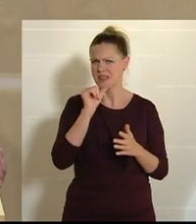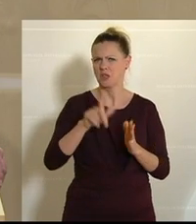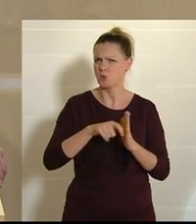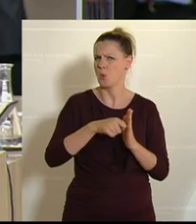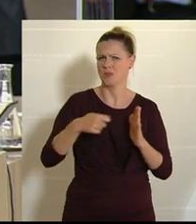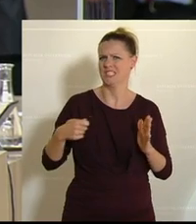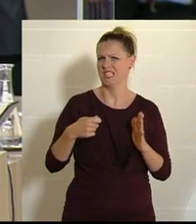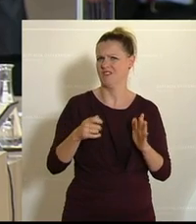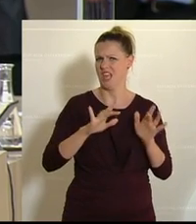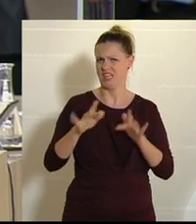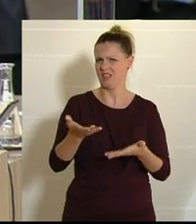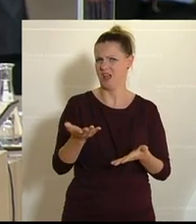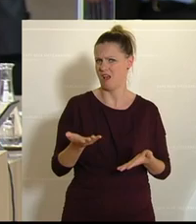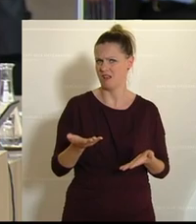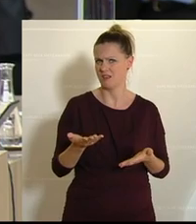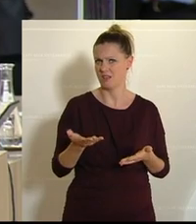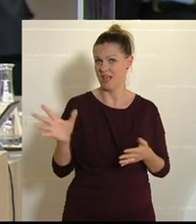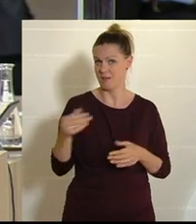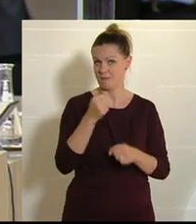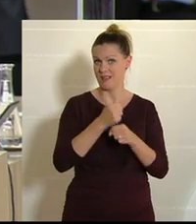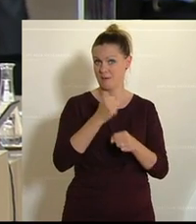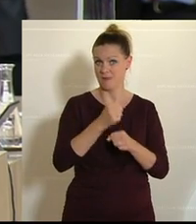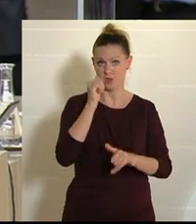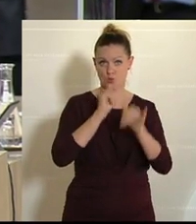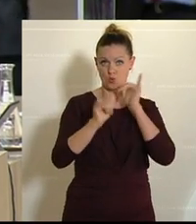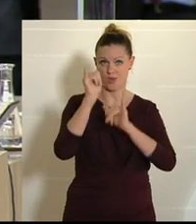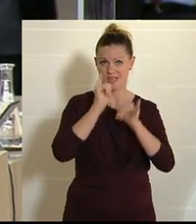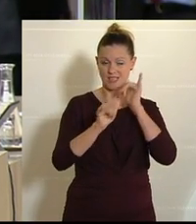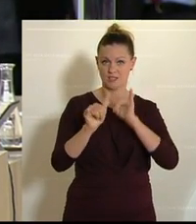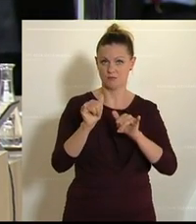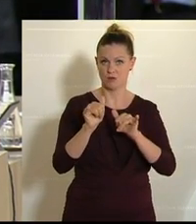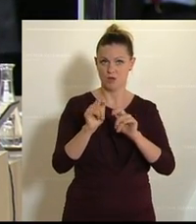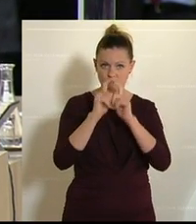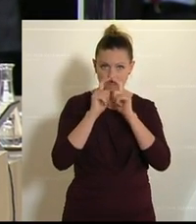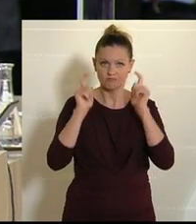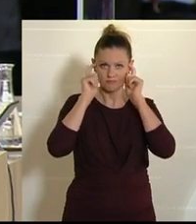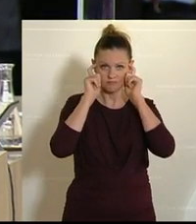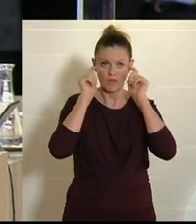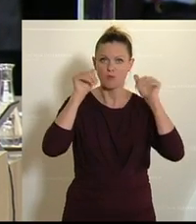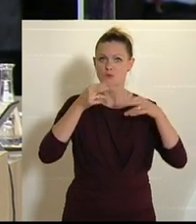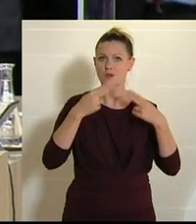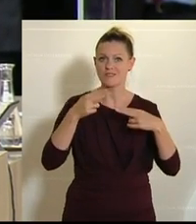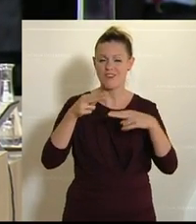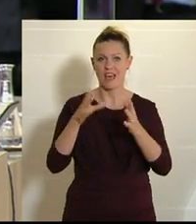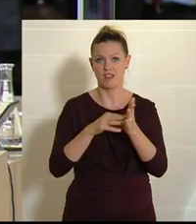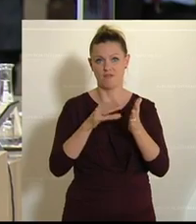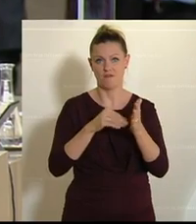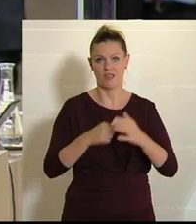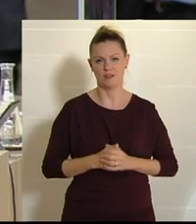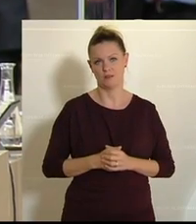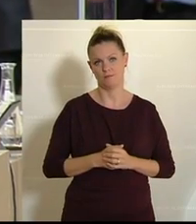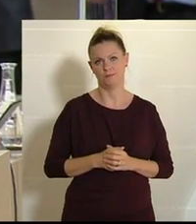waren und zum Beispiel die Mitarbeiter im Tourismus weiterhin Mund-Nasen-Schutz tragen müssen, auch